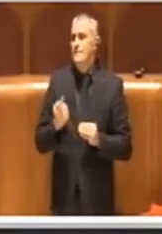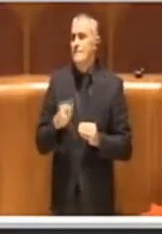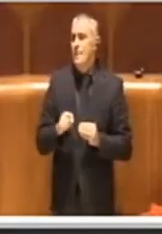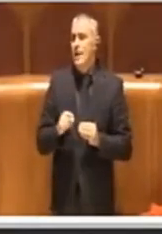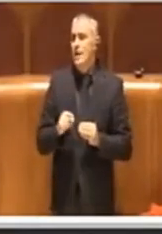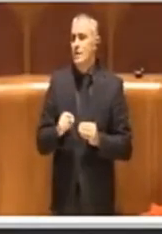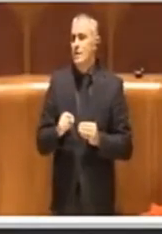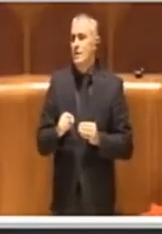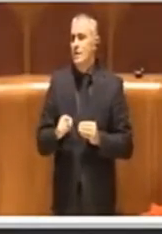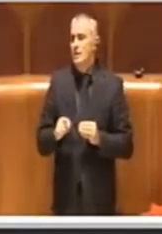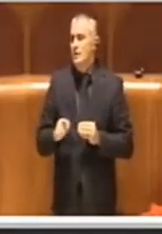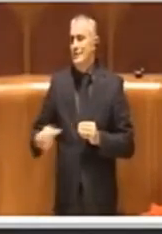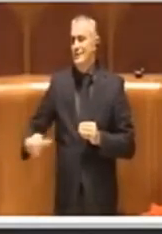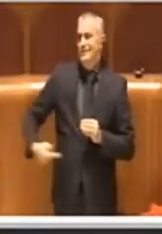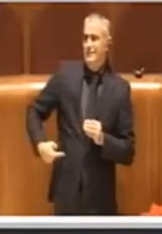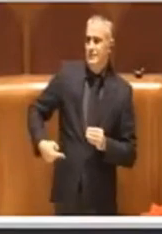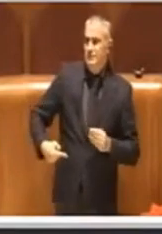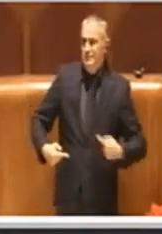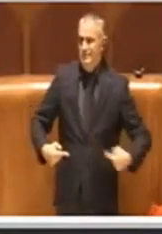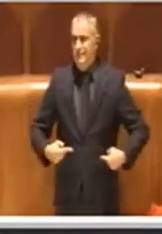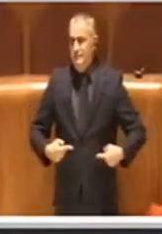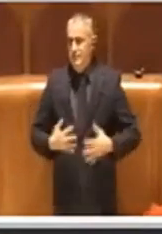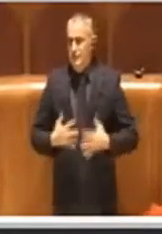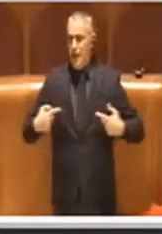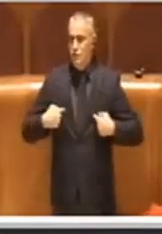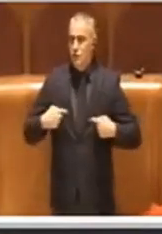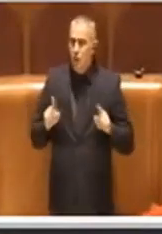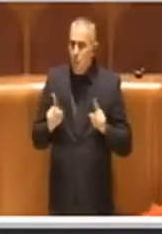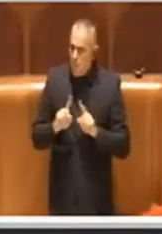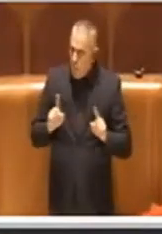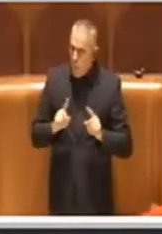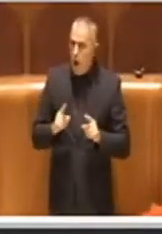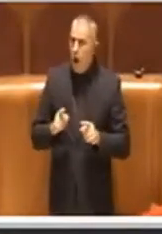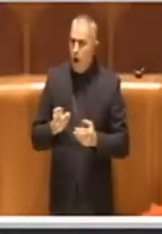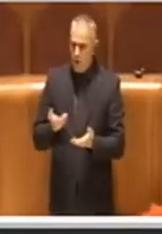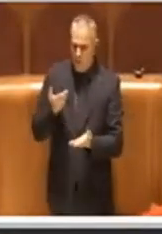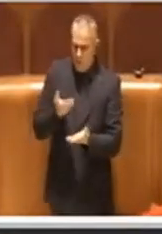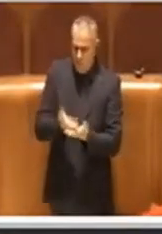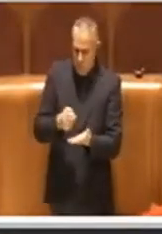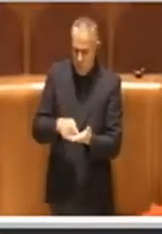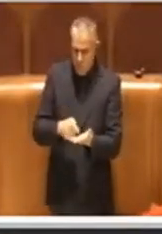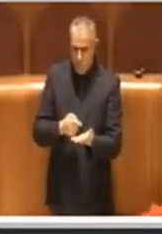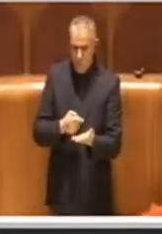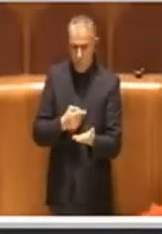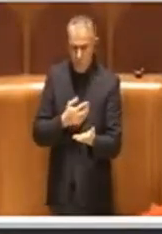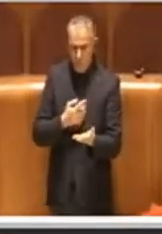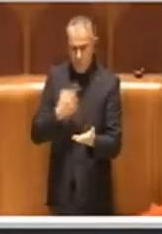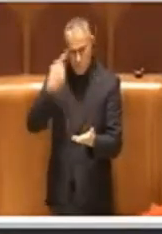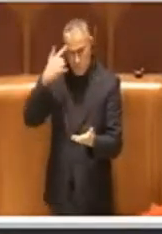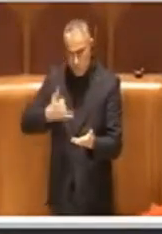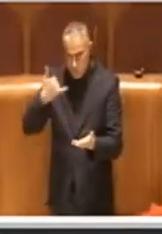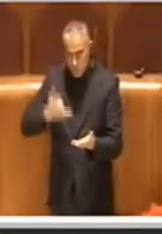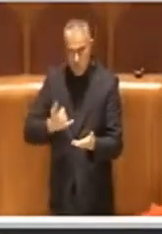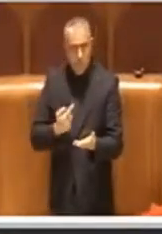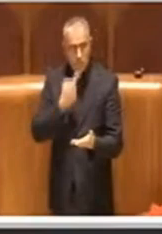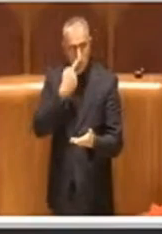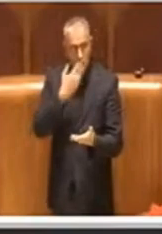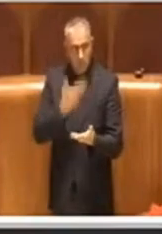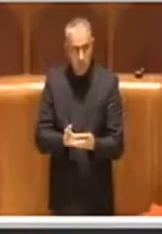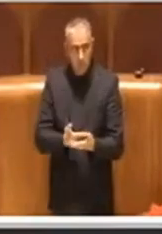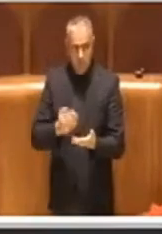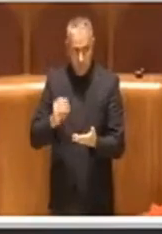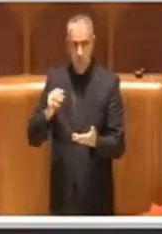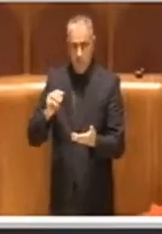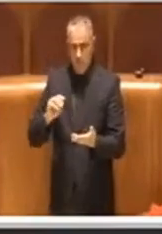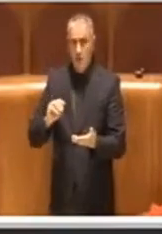fianchi la maggioranza, ma è una mozione che mi sento di dire di buonsenso, che indica delle priorità